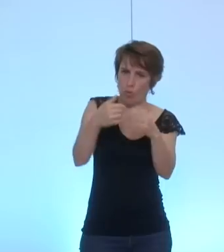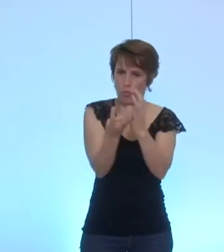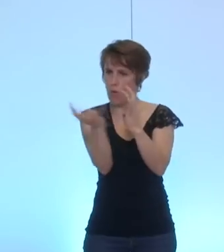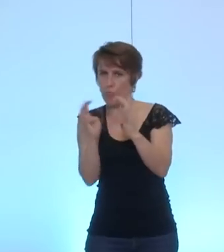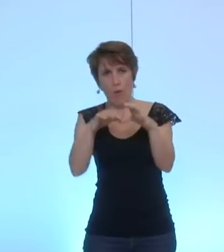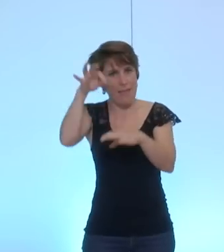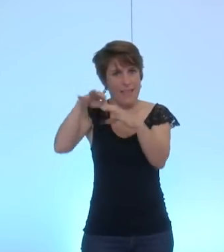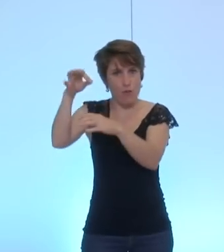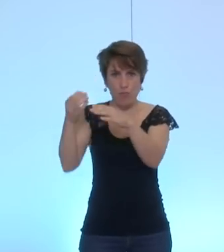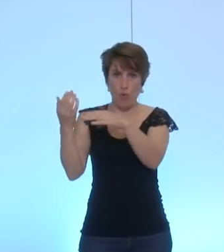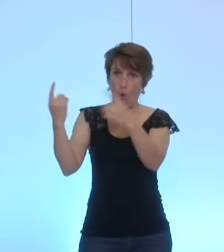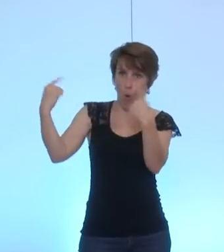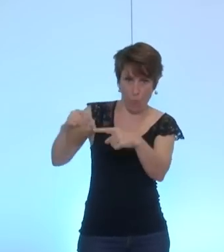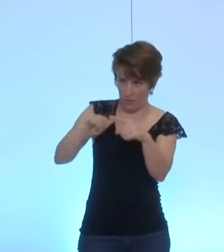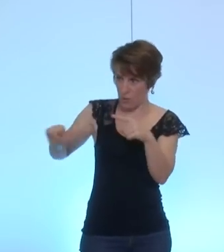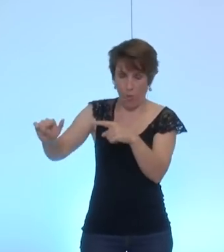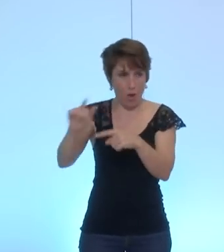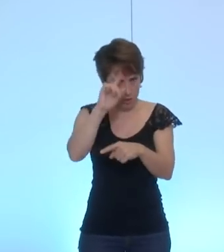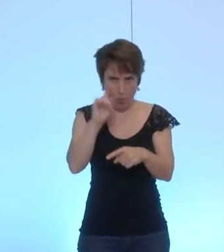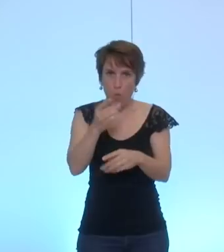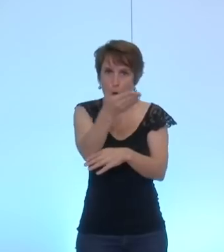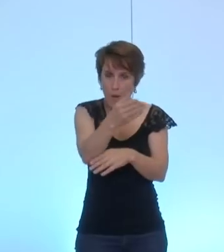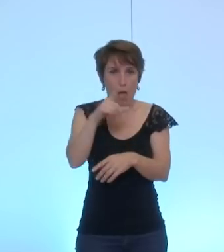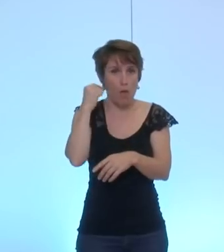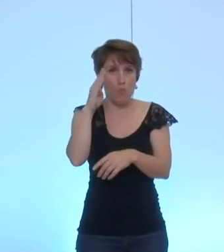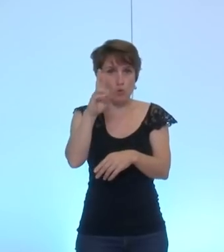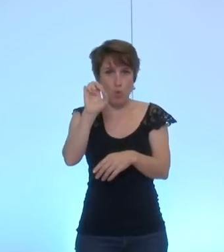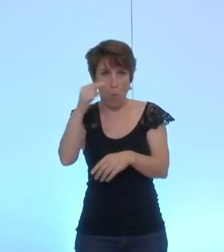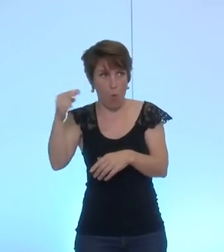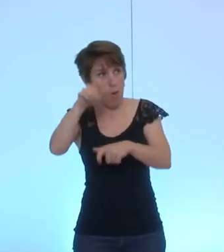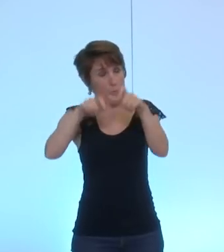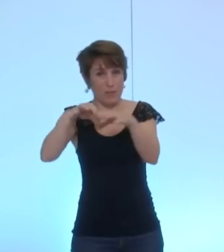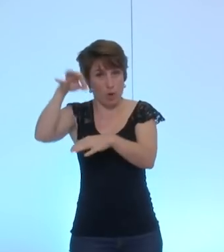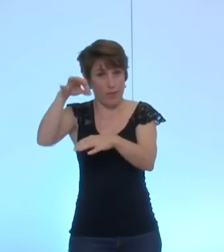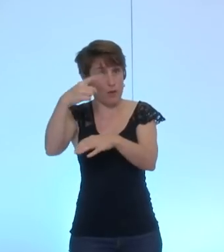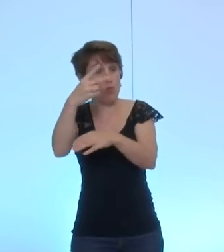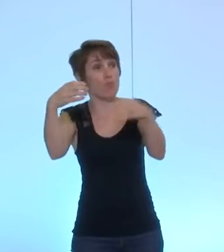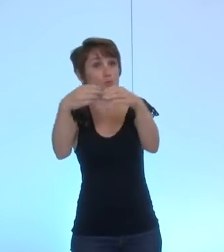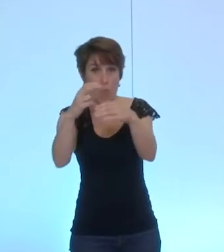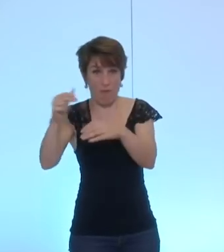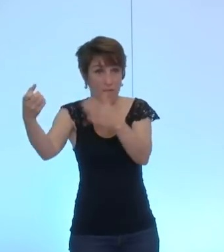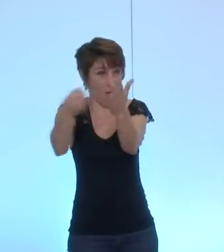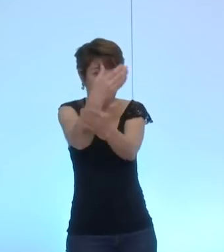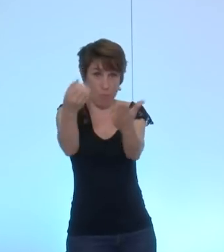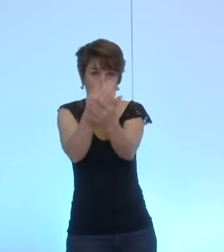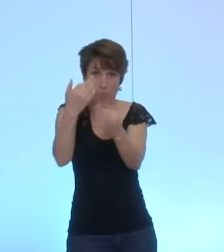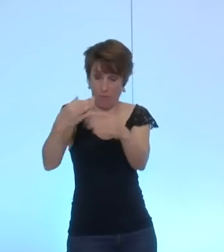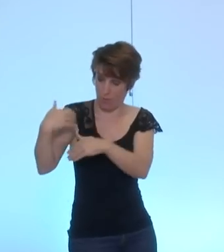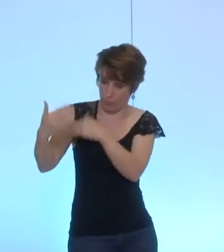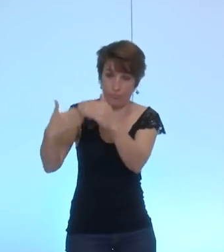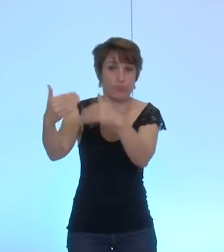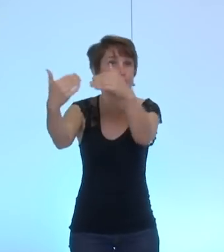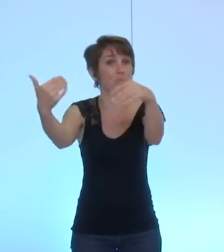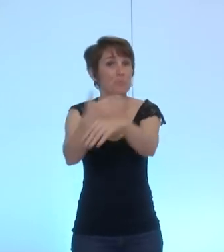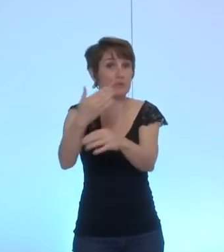de l'opposition et j'espère que, M. Bronc, les élus de votre groupe vous tiennent bien informés sur les travaux